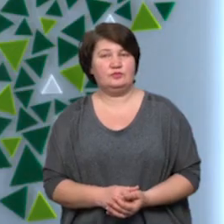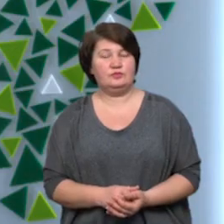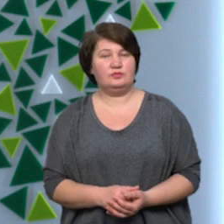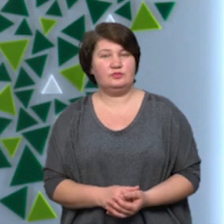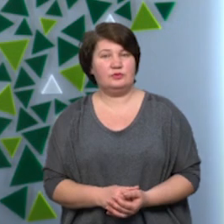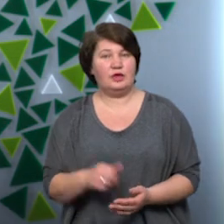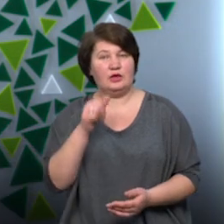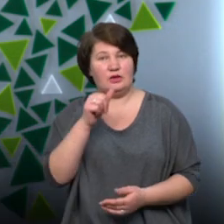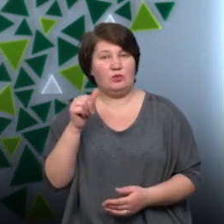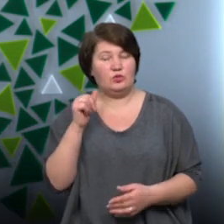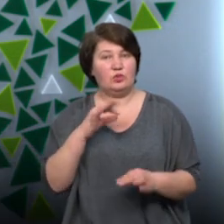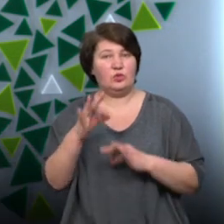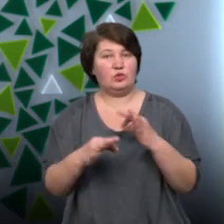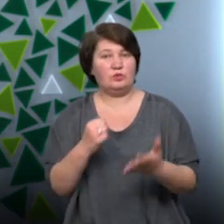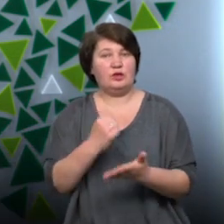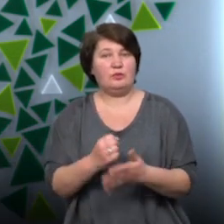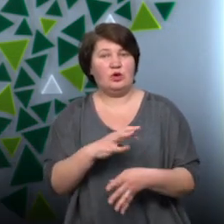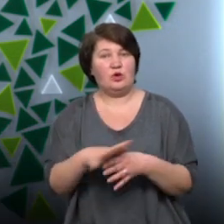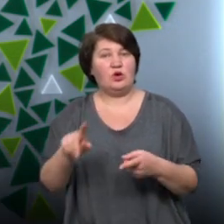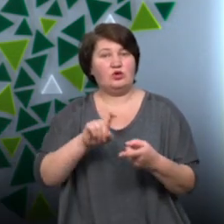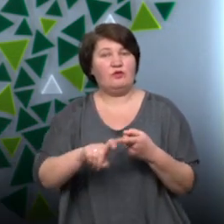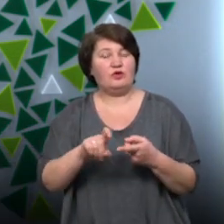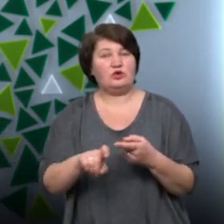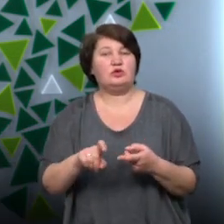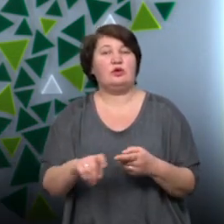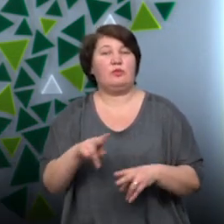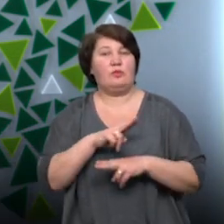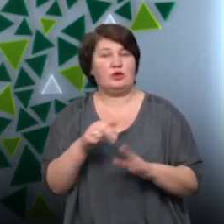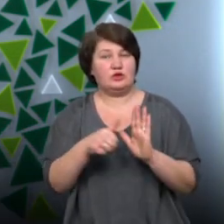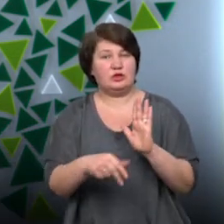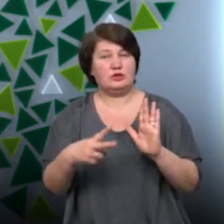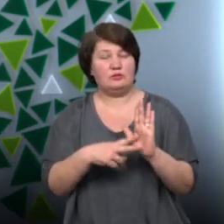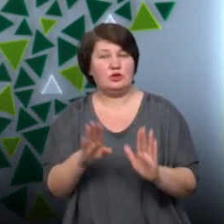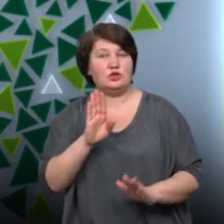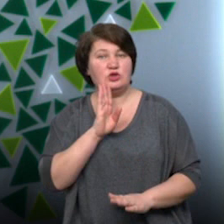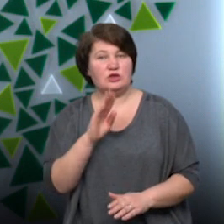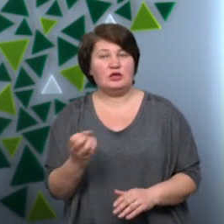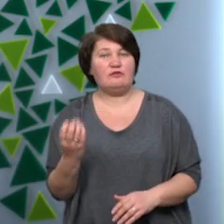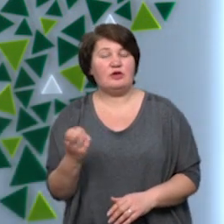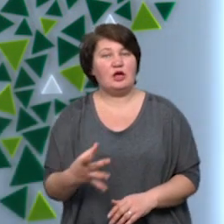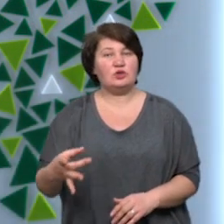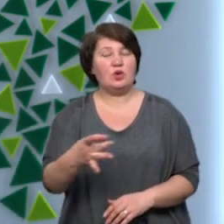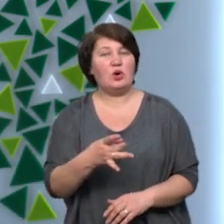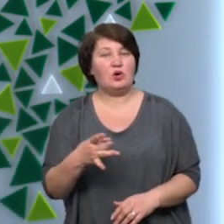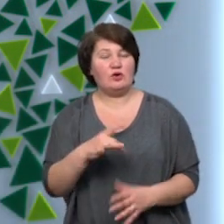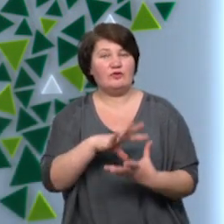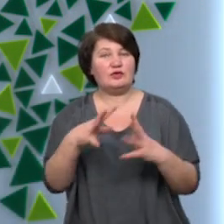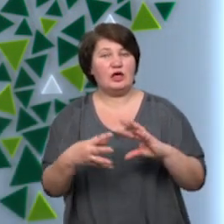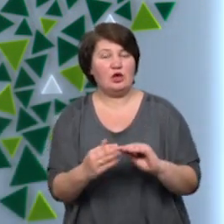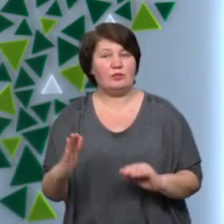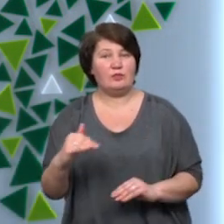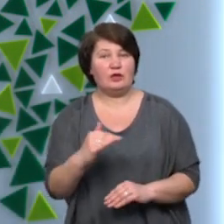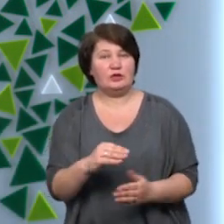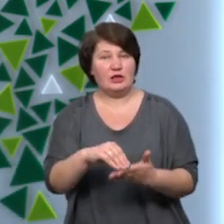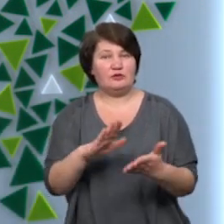За минулу добу з підтвердженим діагнозом коронавірусна інфекція померла 67-річна жінка із Надвірнянського району. Загалом на Прикарпатті